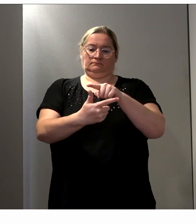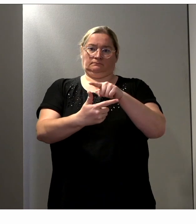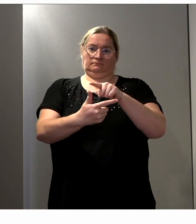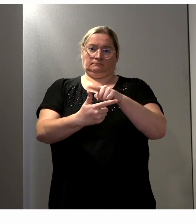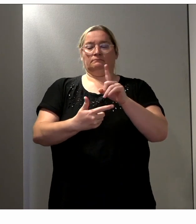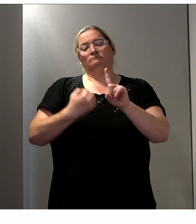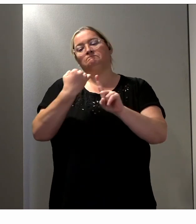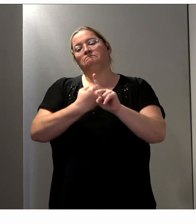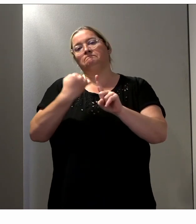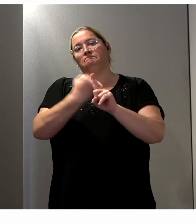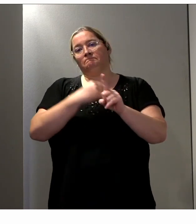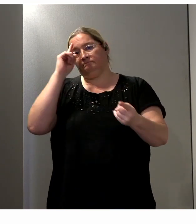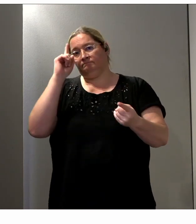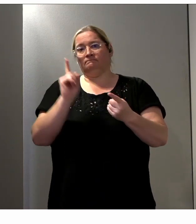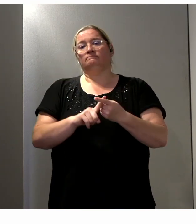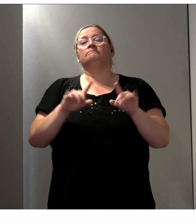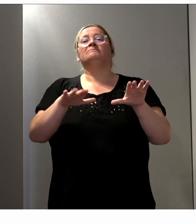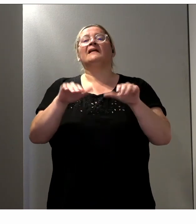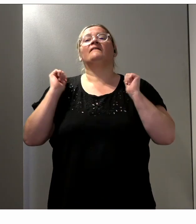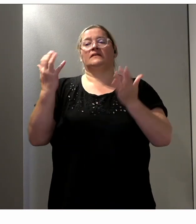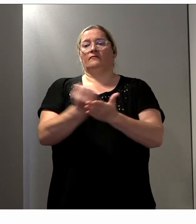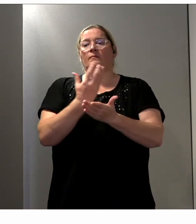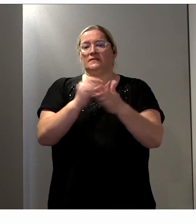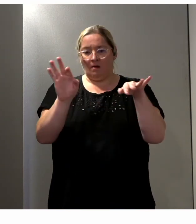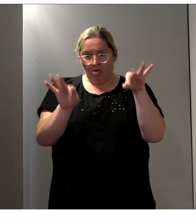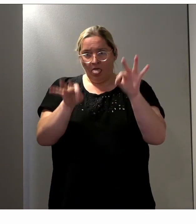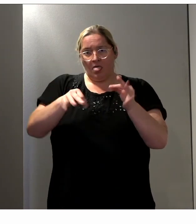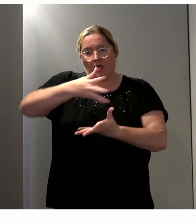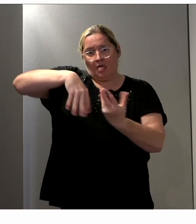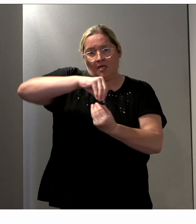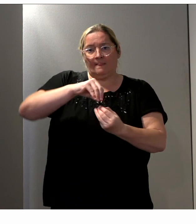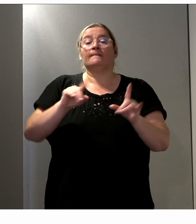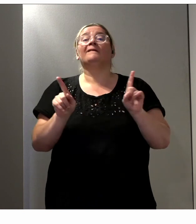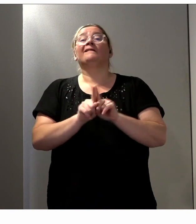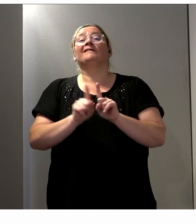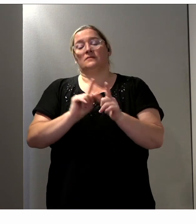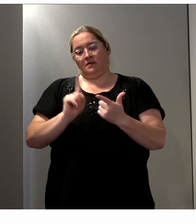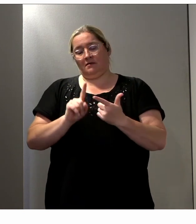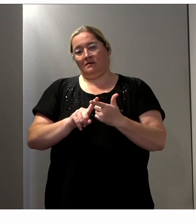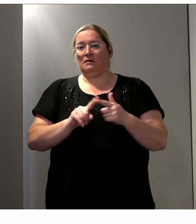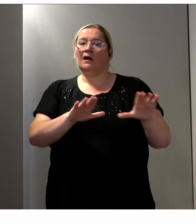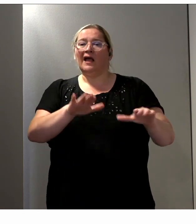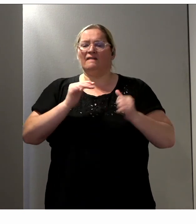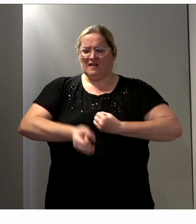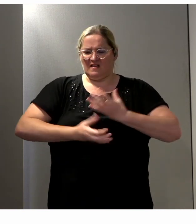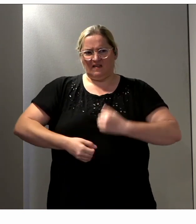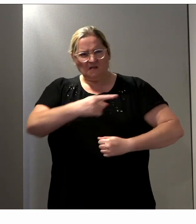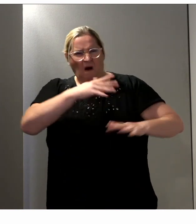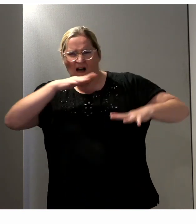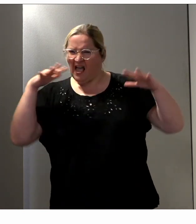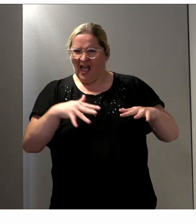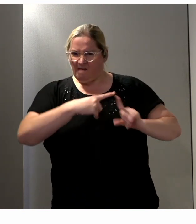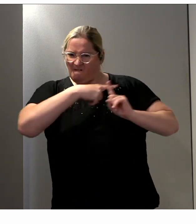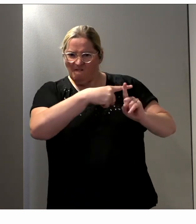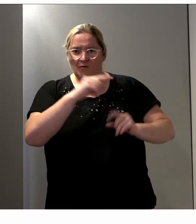contre la manipulation de l'information ou la lutte contre les discours haineux. Pour le